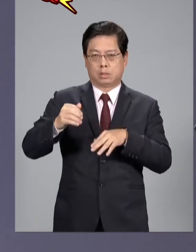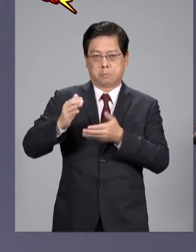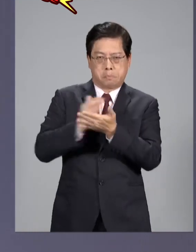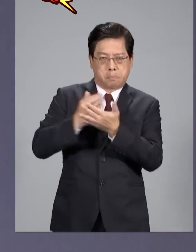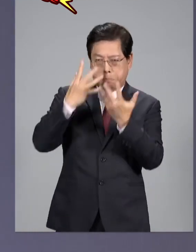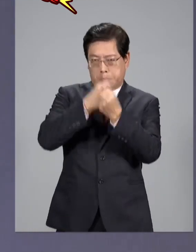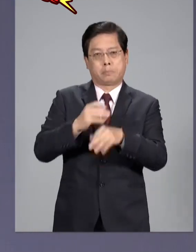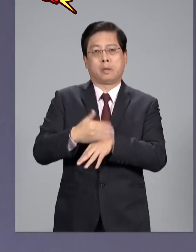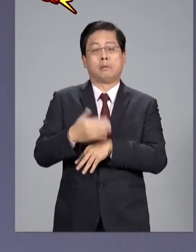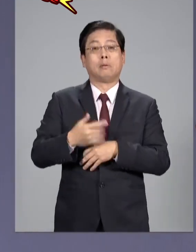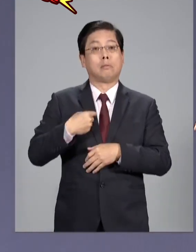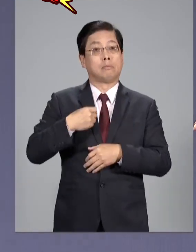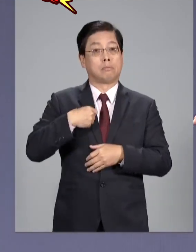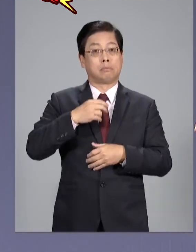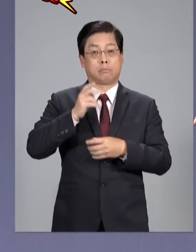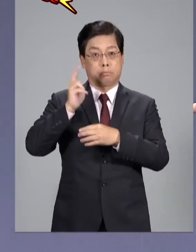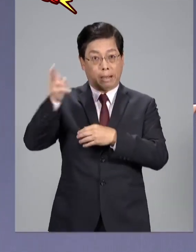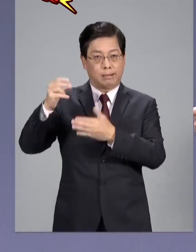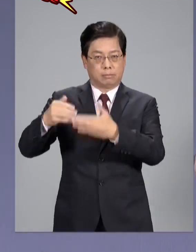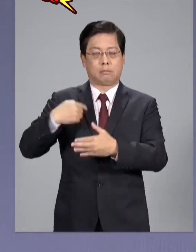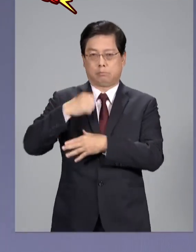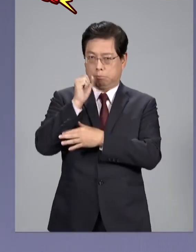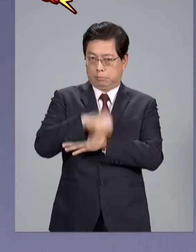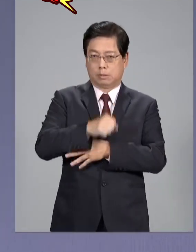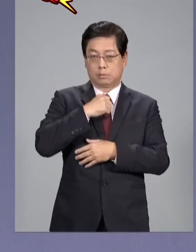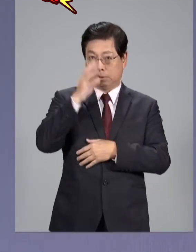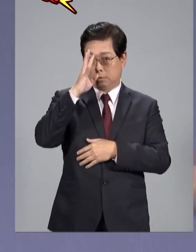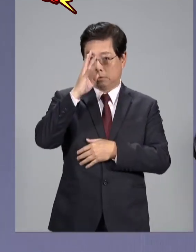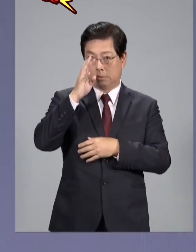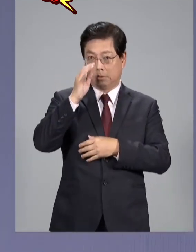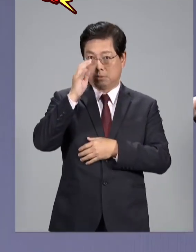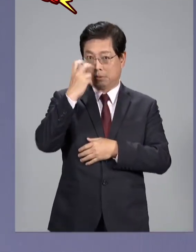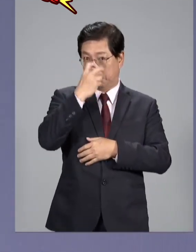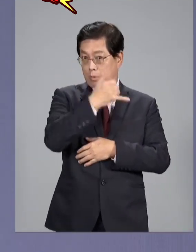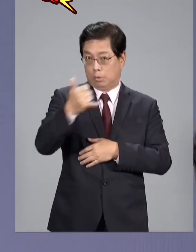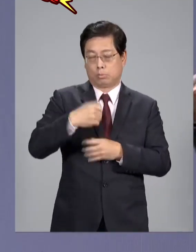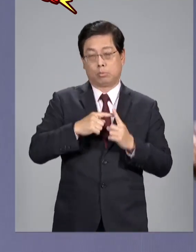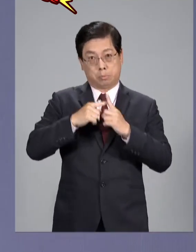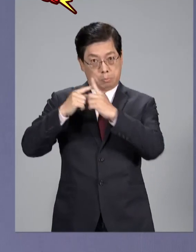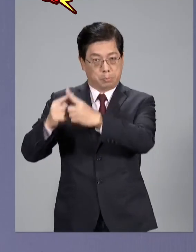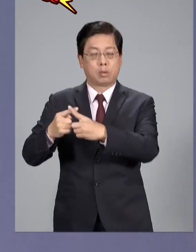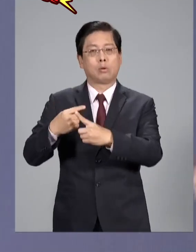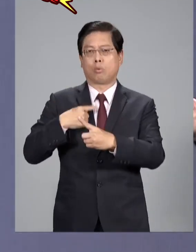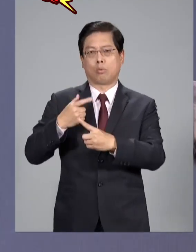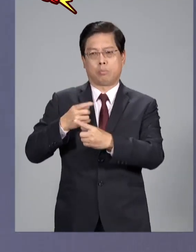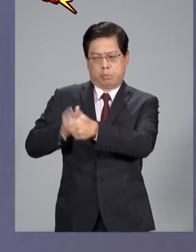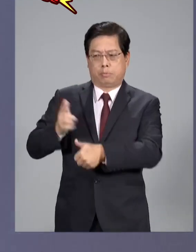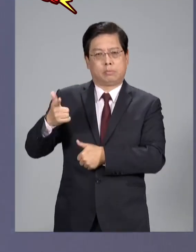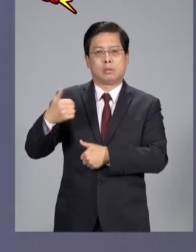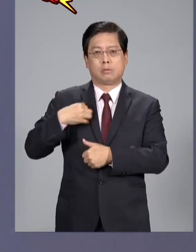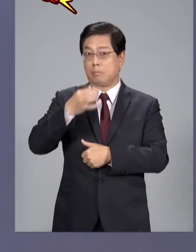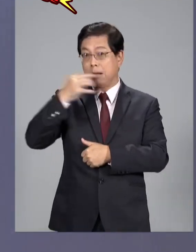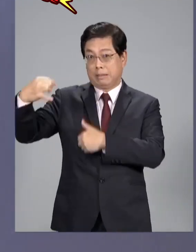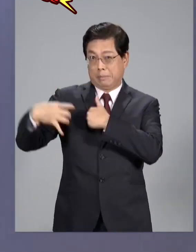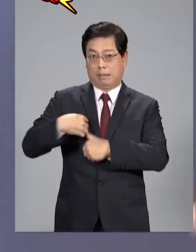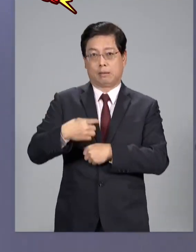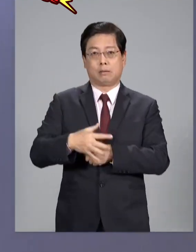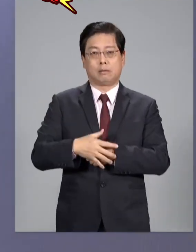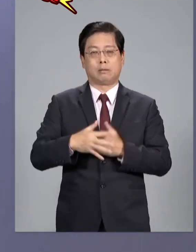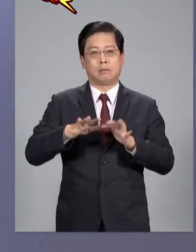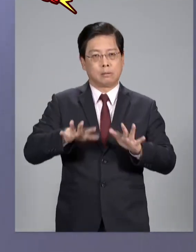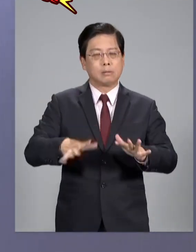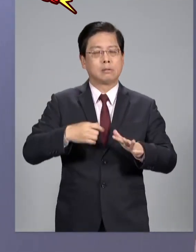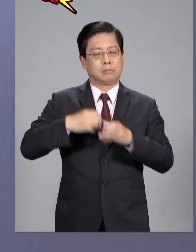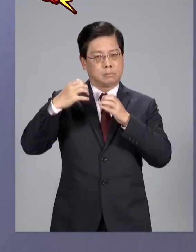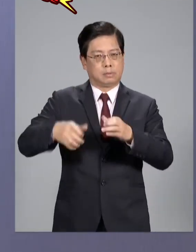所以我為什麼主張說老共要允許我們派軍事觀察員他不能來但是我們去因為我們沒有打他嘛但我們怕他打我們啊所以